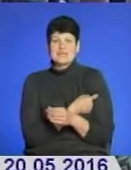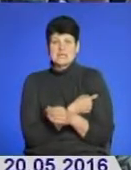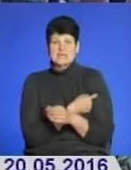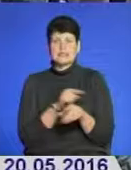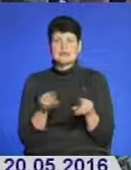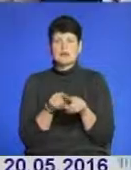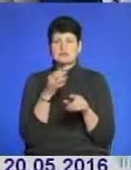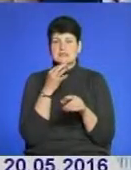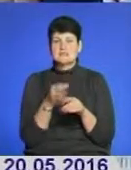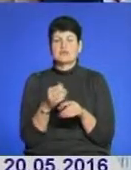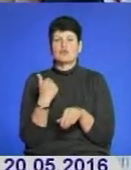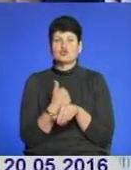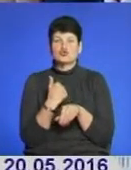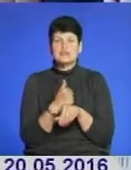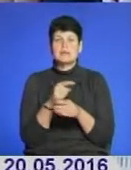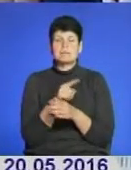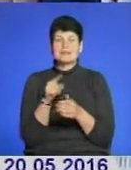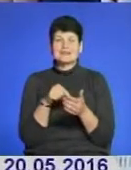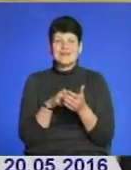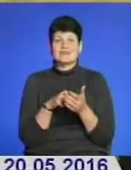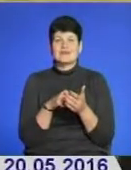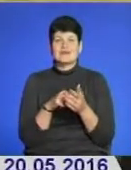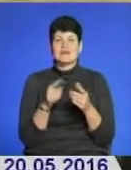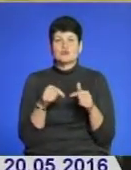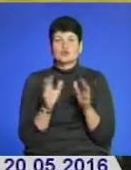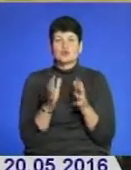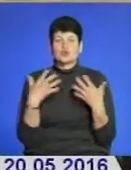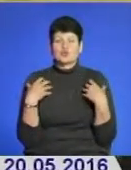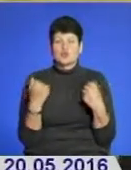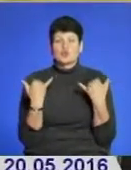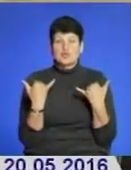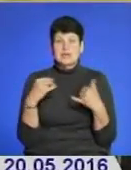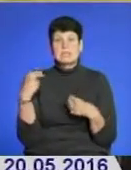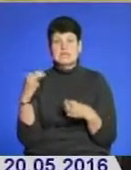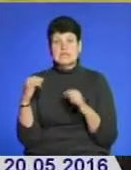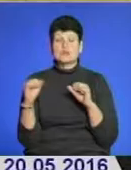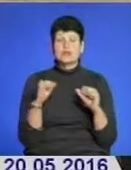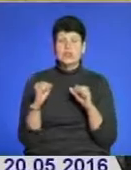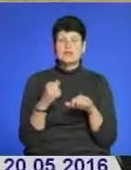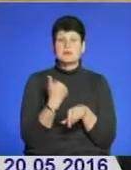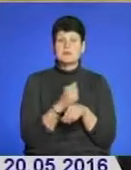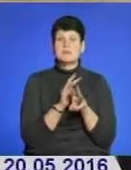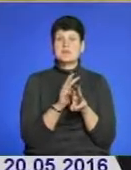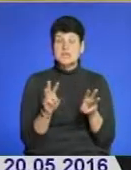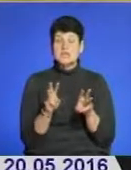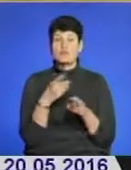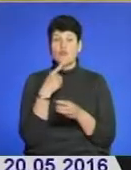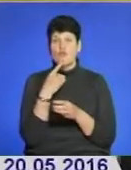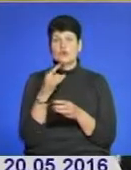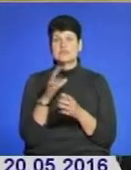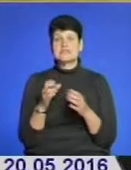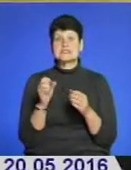озвучив основні завдання в галузі охорони здоров'я. Сьогодні президенти, уряд і прем'єр-міністр ставлять завдання